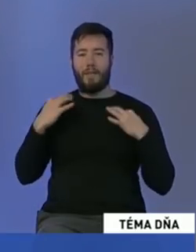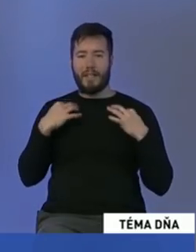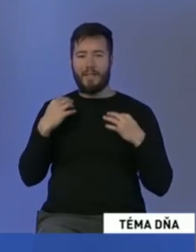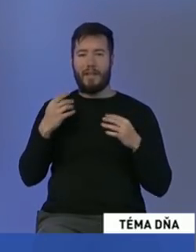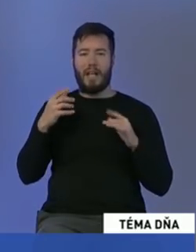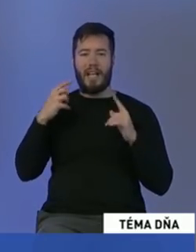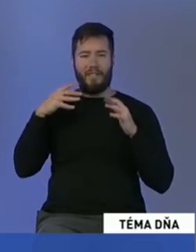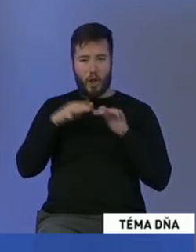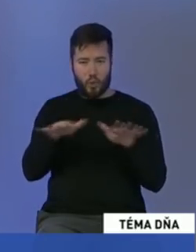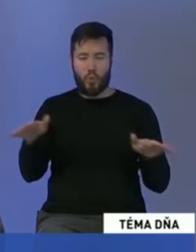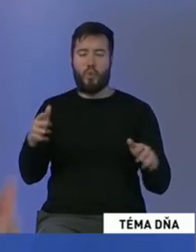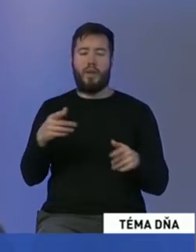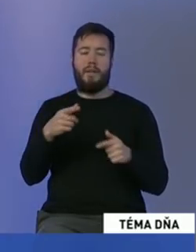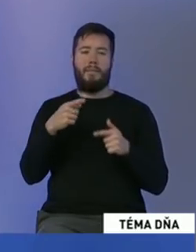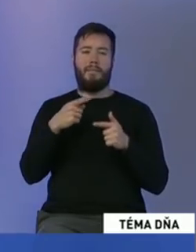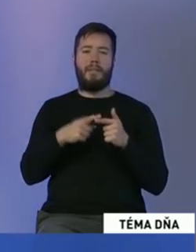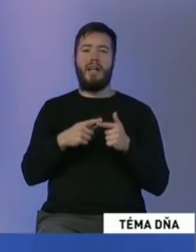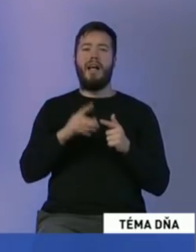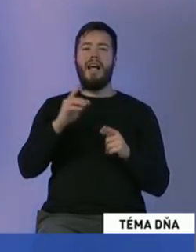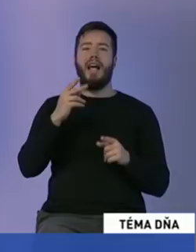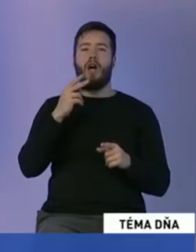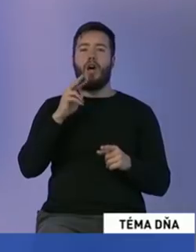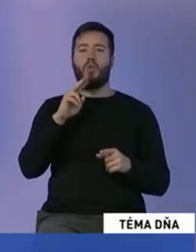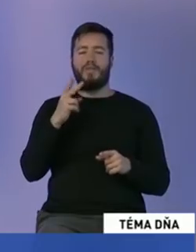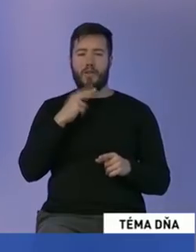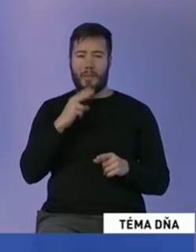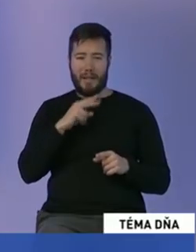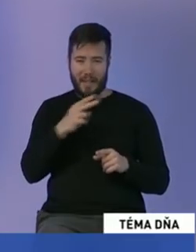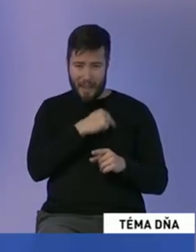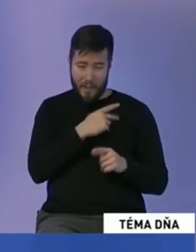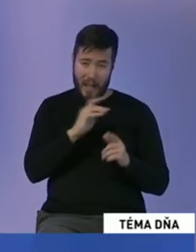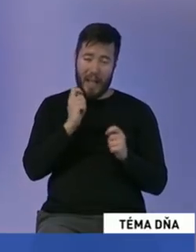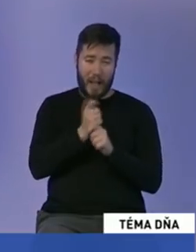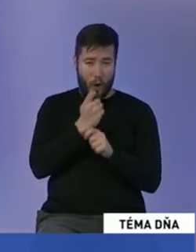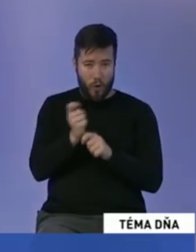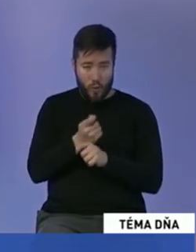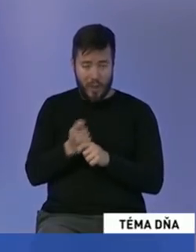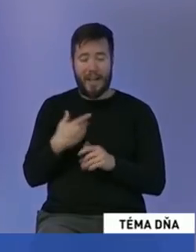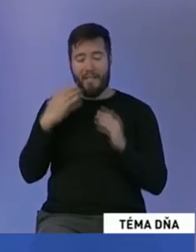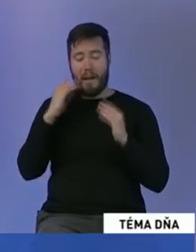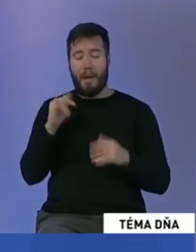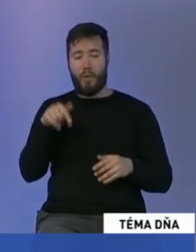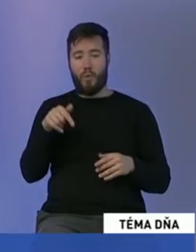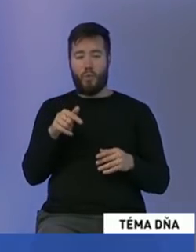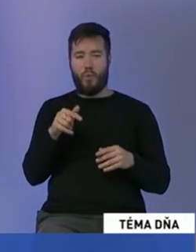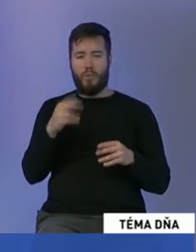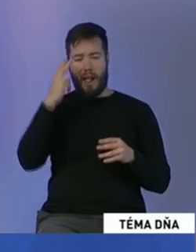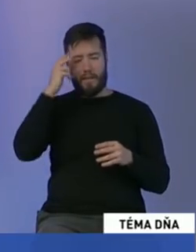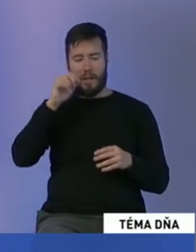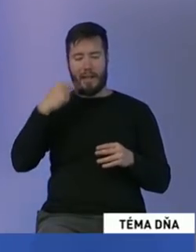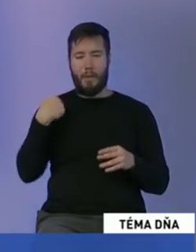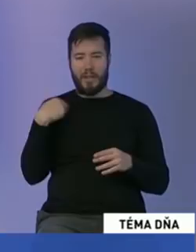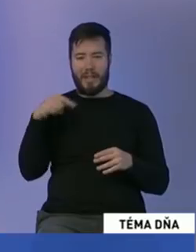rekonštruhujú nemocnice, či už je to rúzveľtová nemocnica. Ja verím, že sa konečne pohneme aj v nemocnici hlavnej tu na